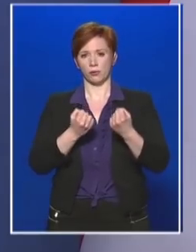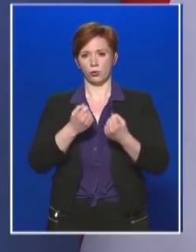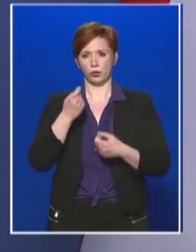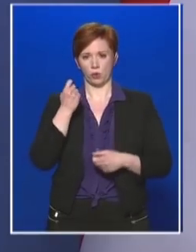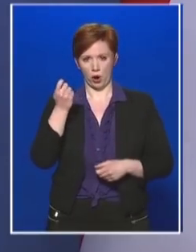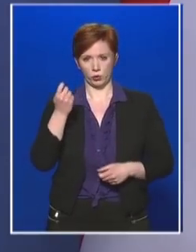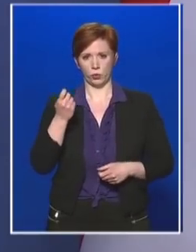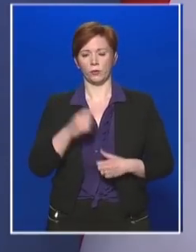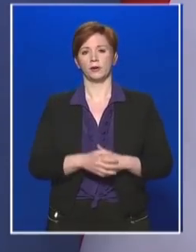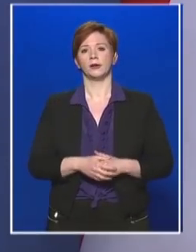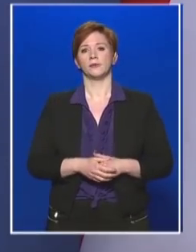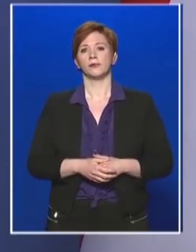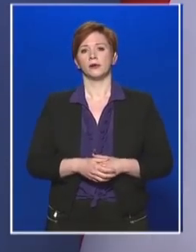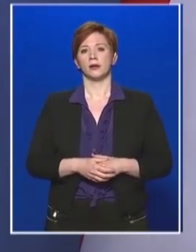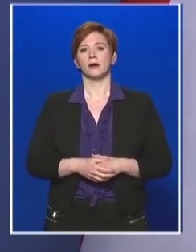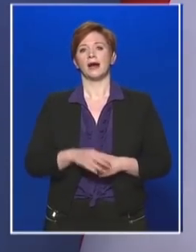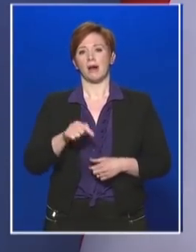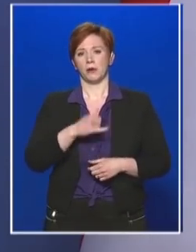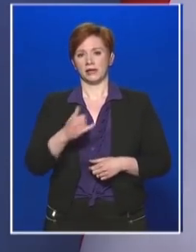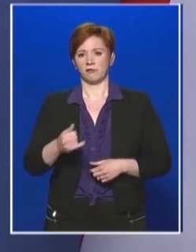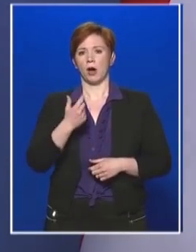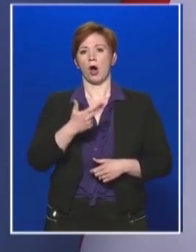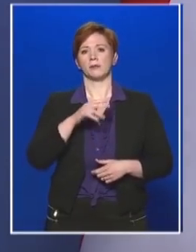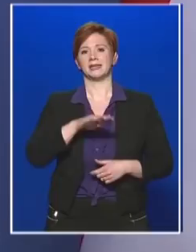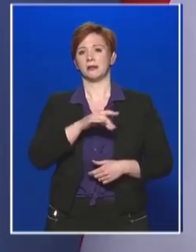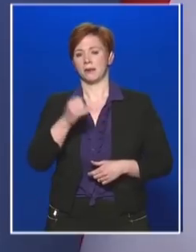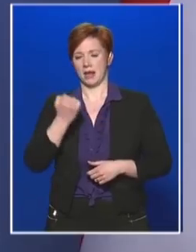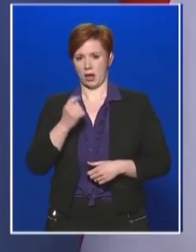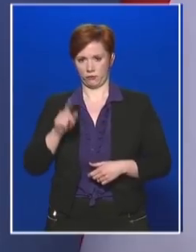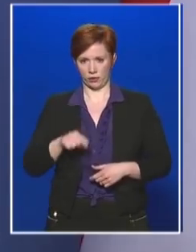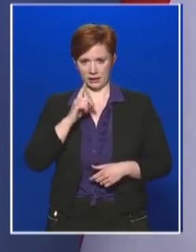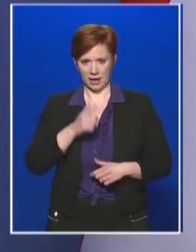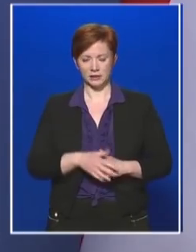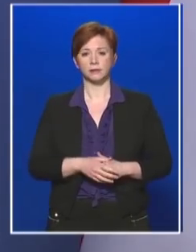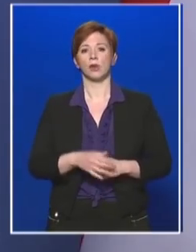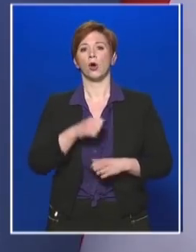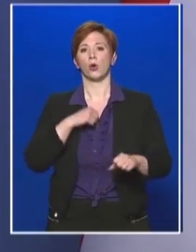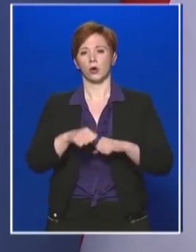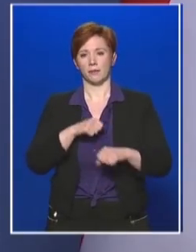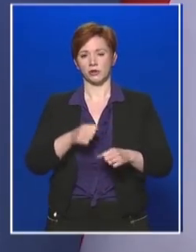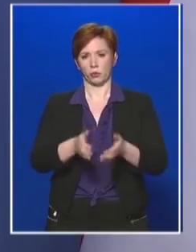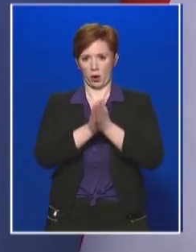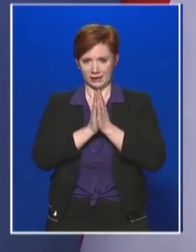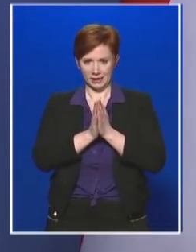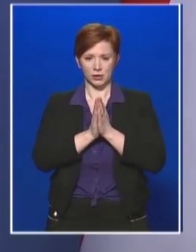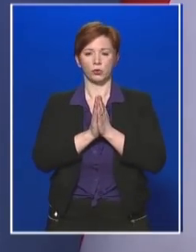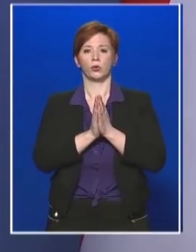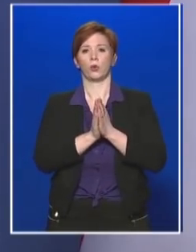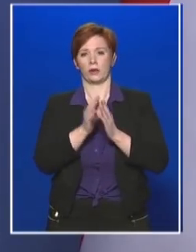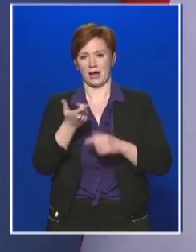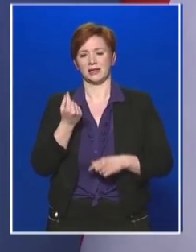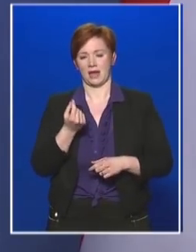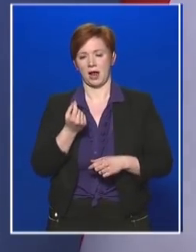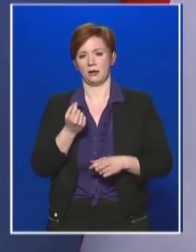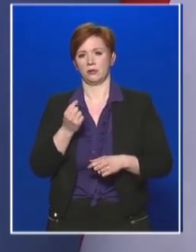költségvetésbe átirányított része az idei évben 34 milliárd forint lesz. Az önkormányzatokat arra kérjük, hogy ezzel